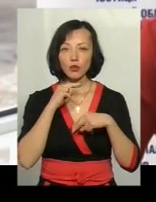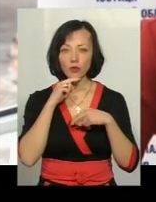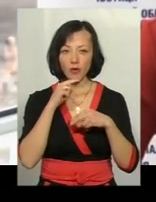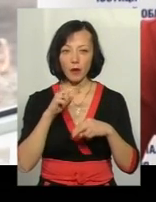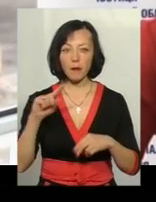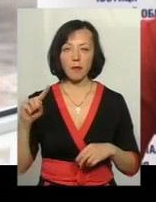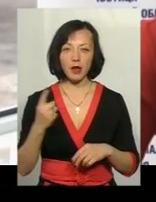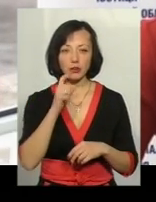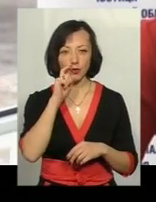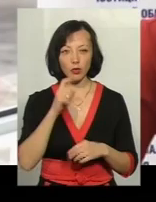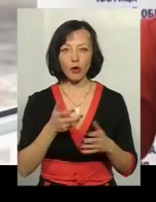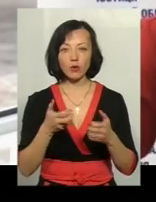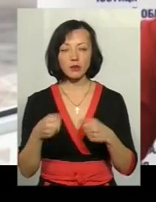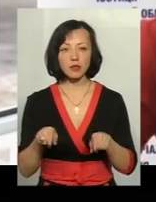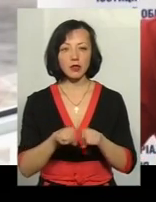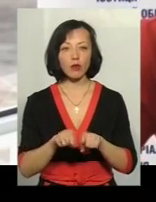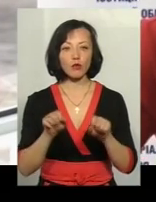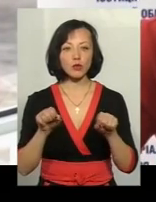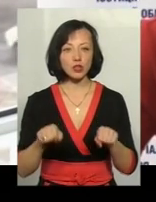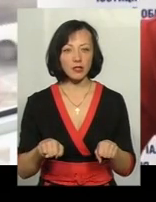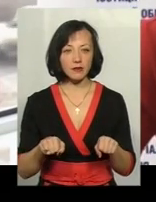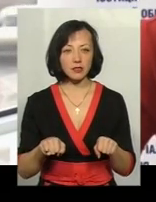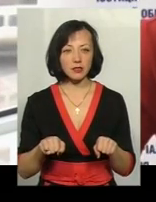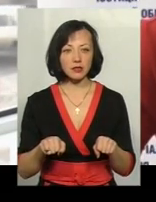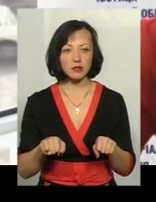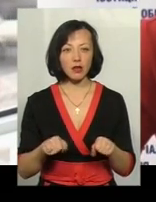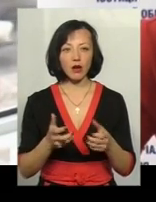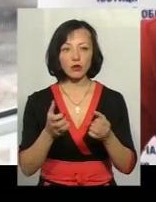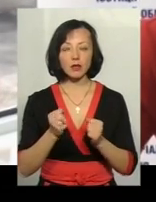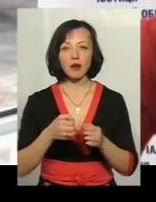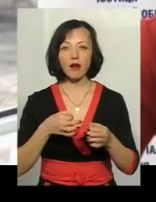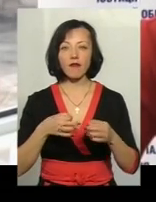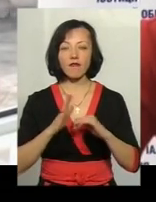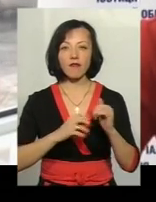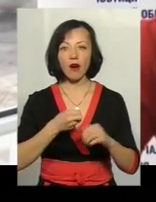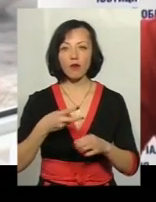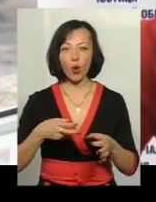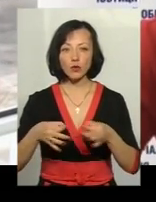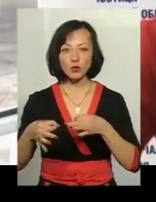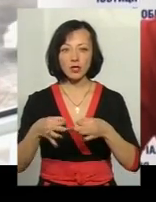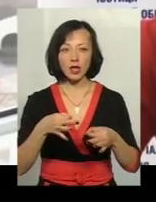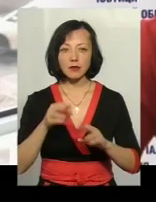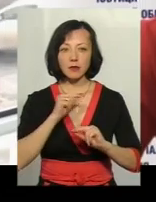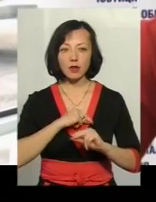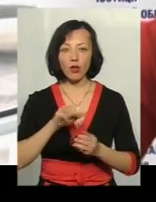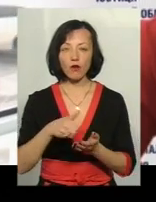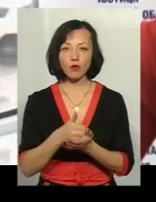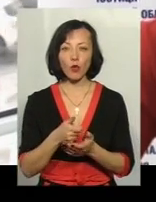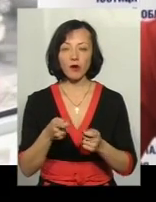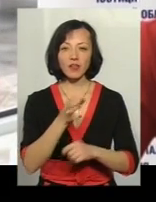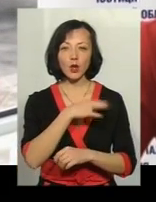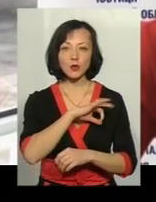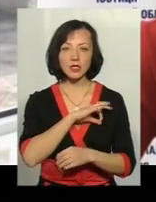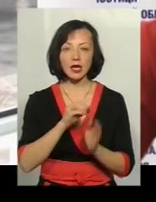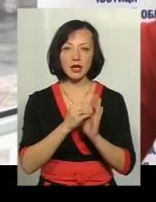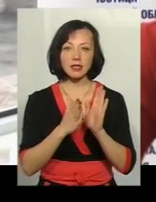в Україні отримали таку можливість отримати фахову консультацію працівника ГТУ щодо реєстрації